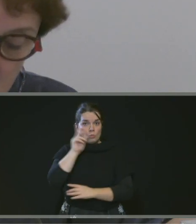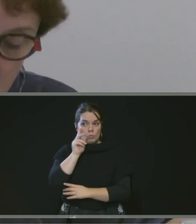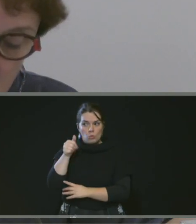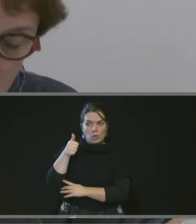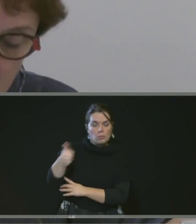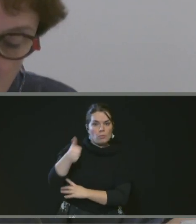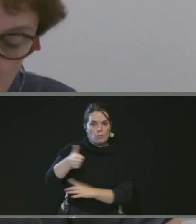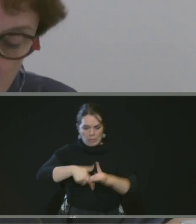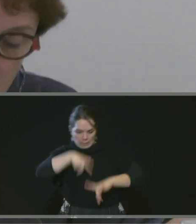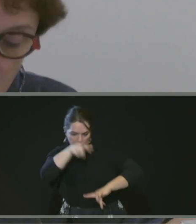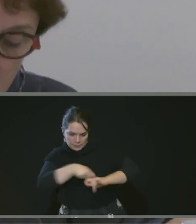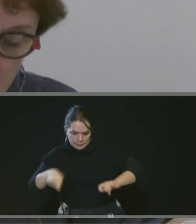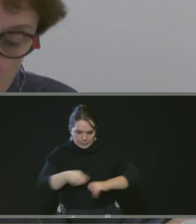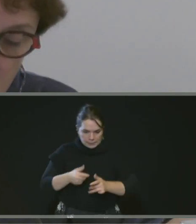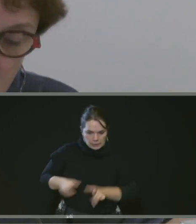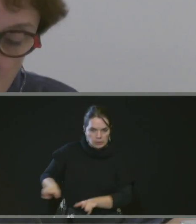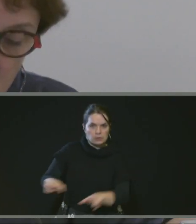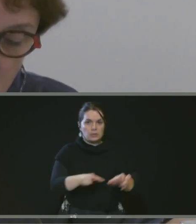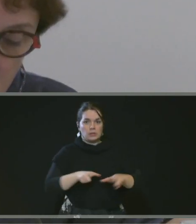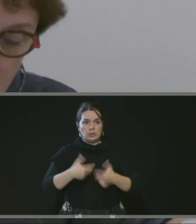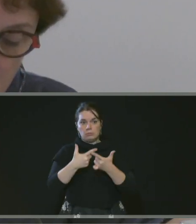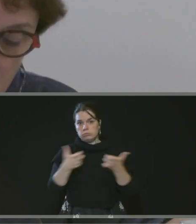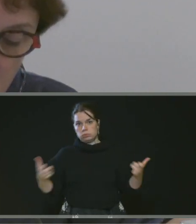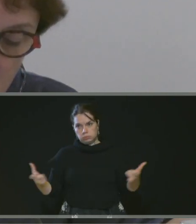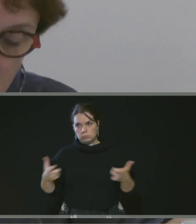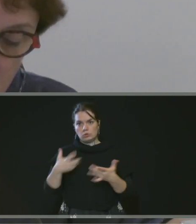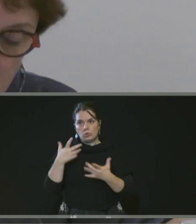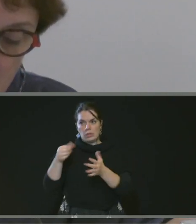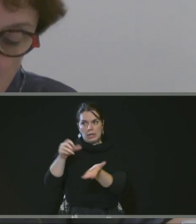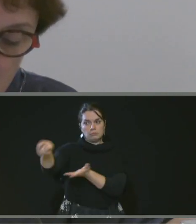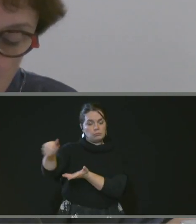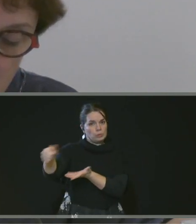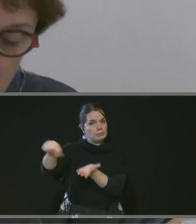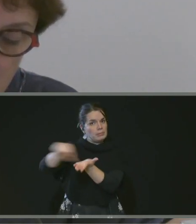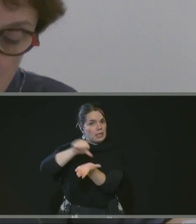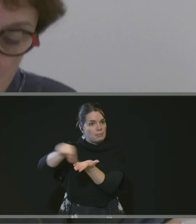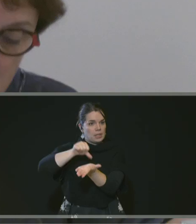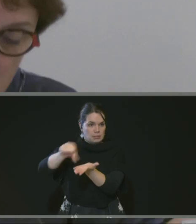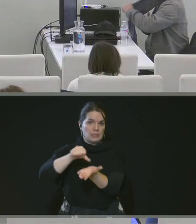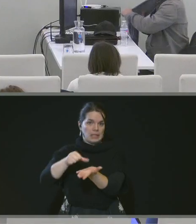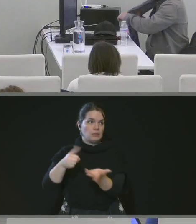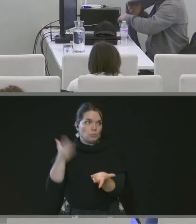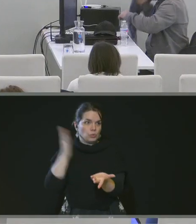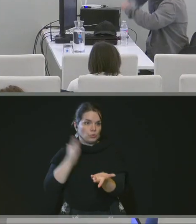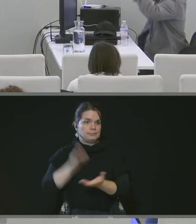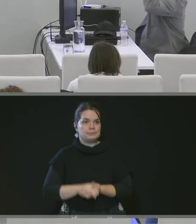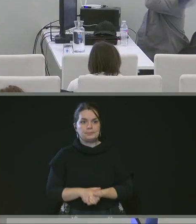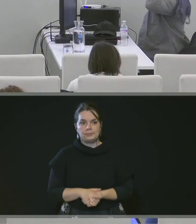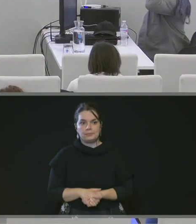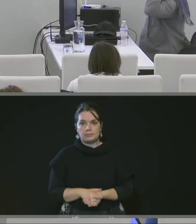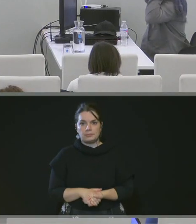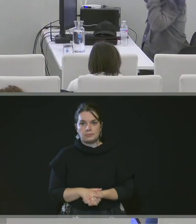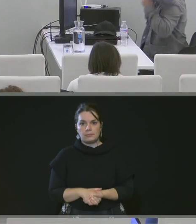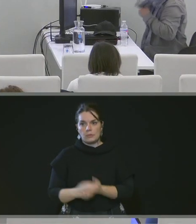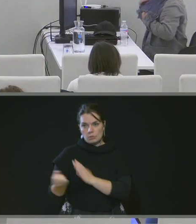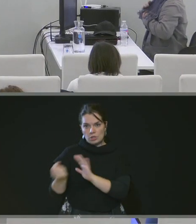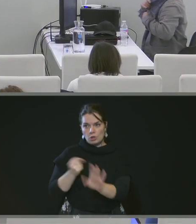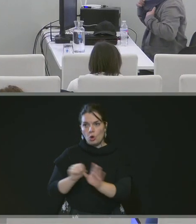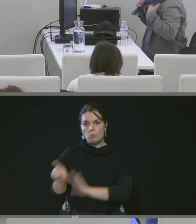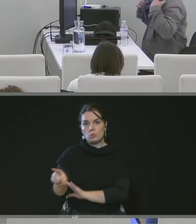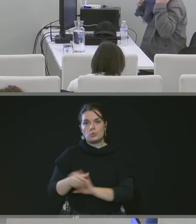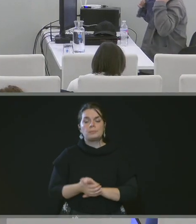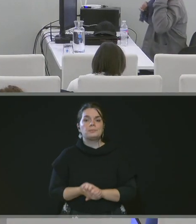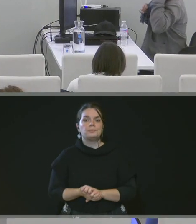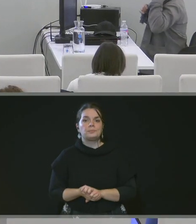études préalables, etc. liés à cette opération. Merci. Y a-t-il des interventions, des questions ?